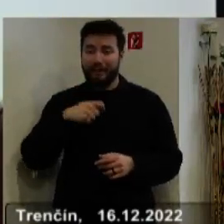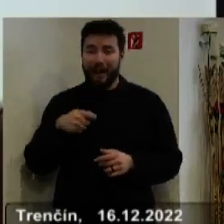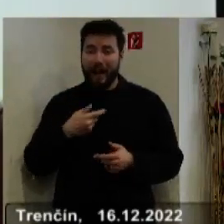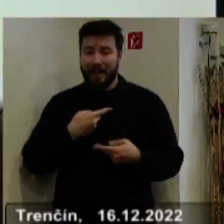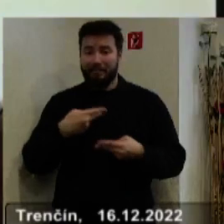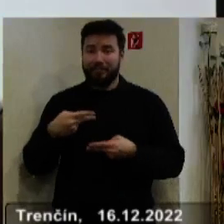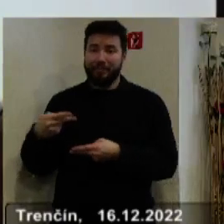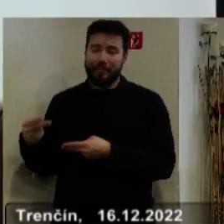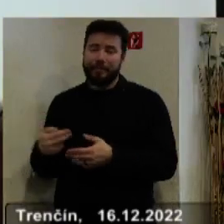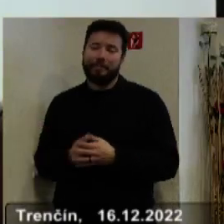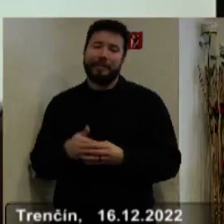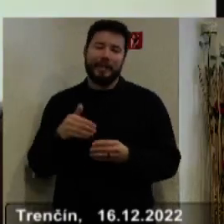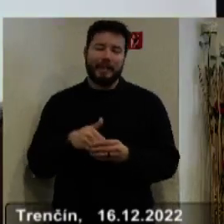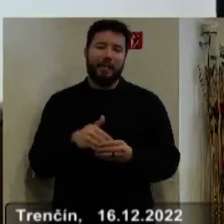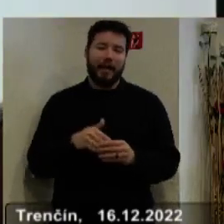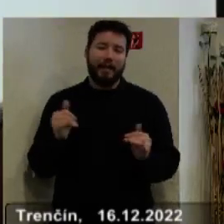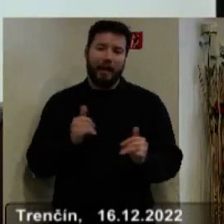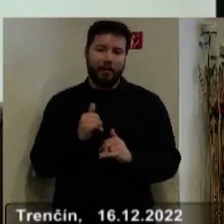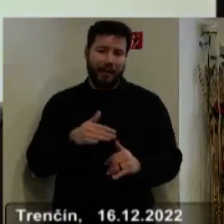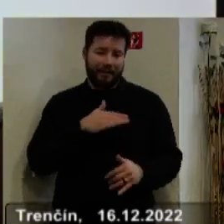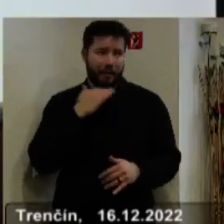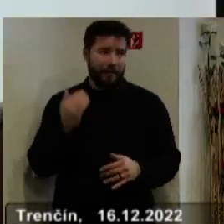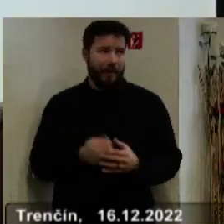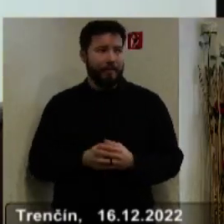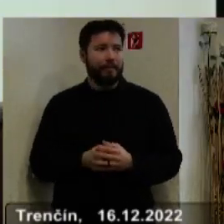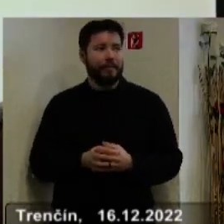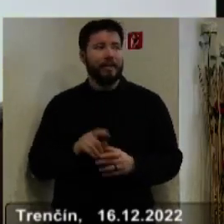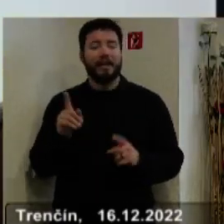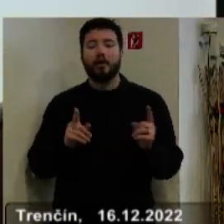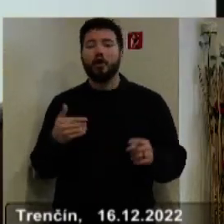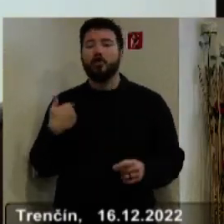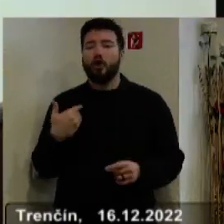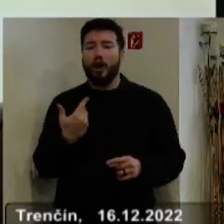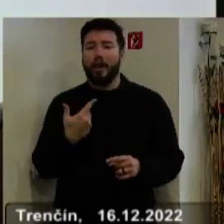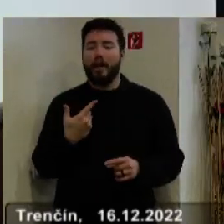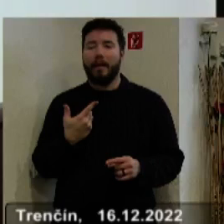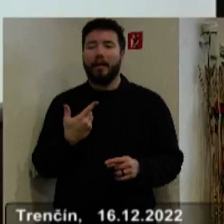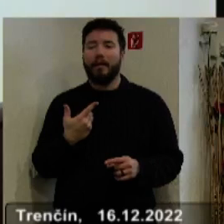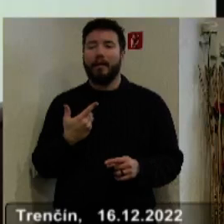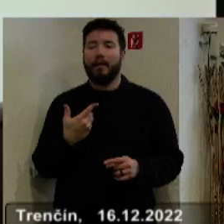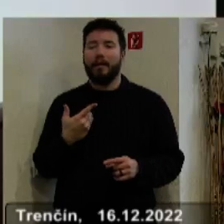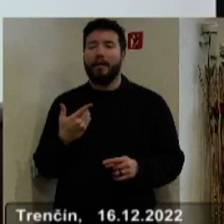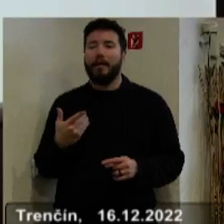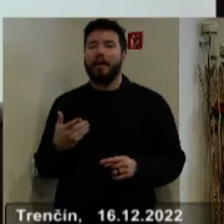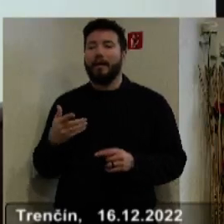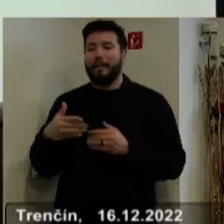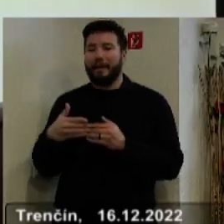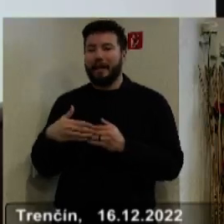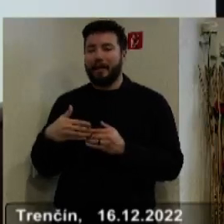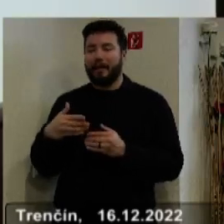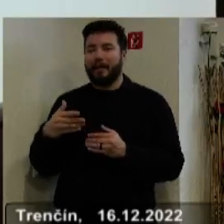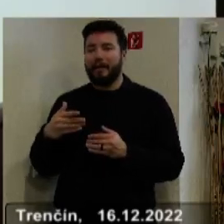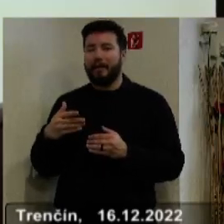naozaj je to veľmi veľa. A niektoré školy, keď sú trošku na Ukrajine, pri hlavnom meste, zase majú problém